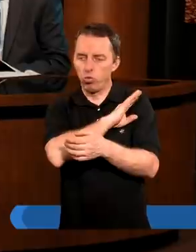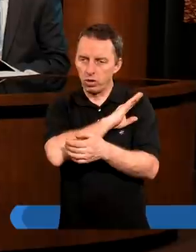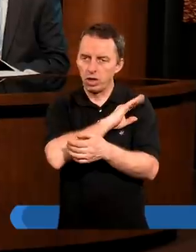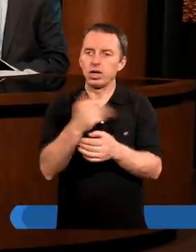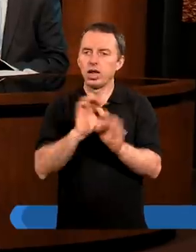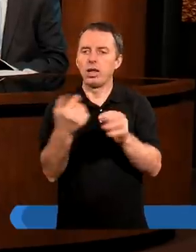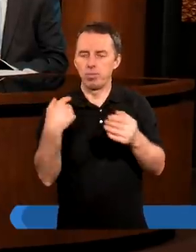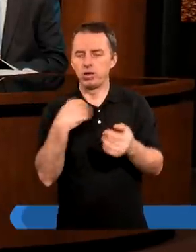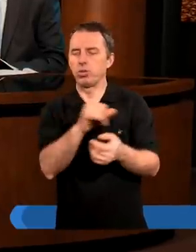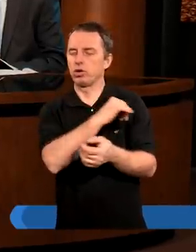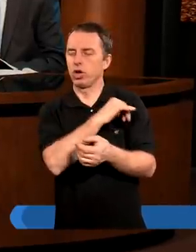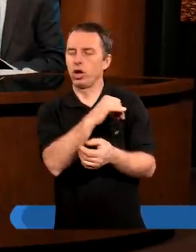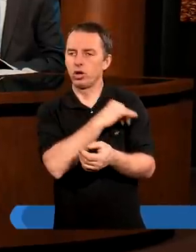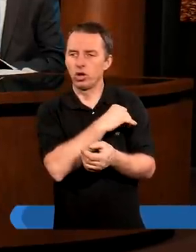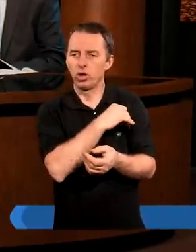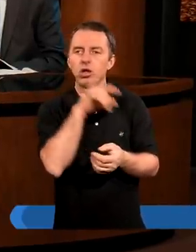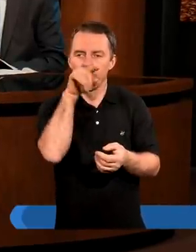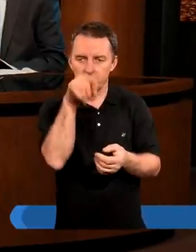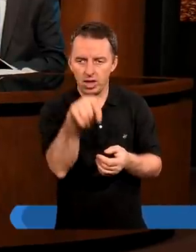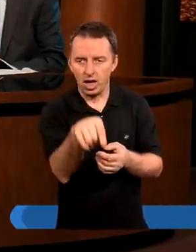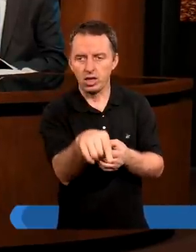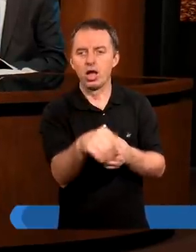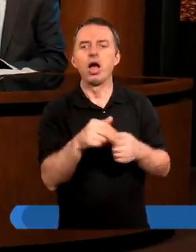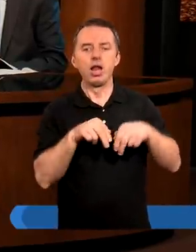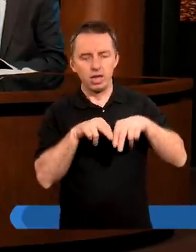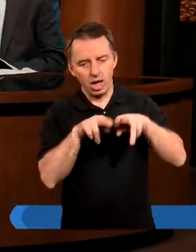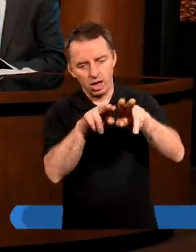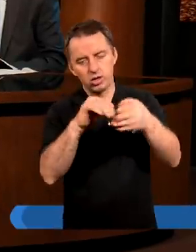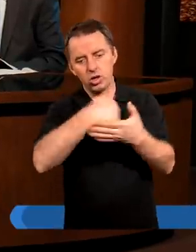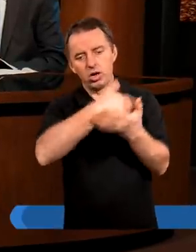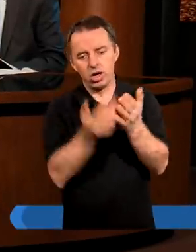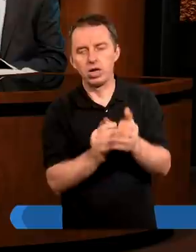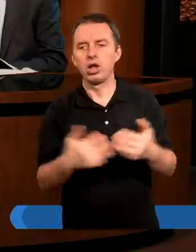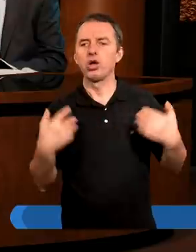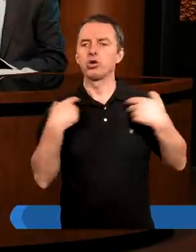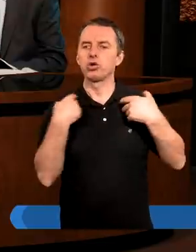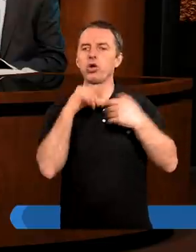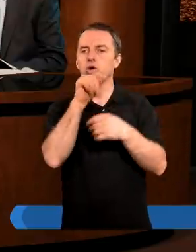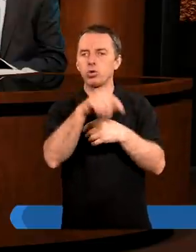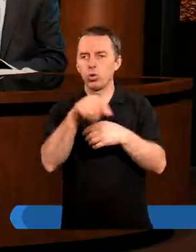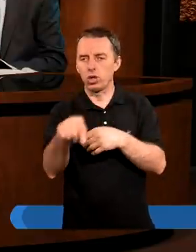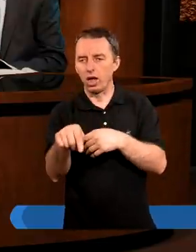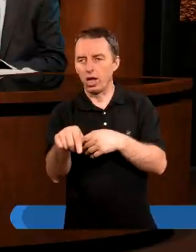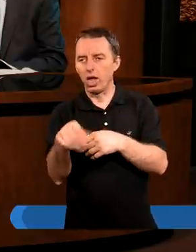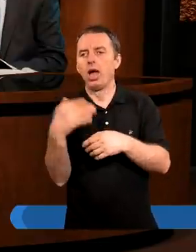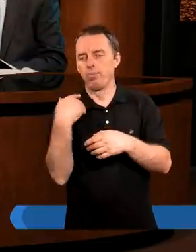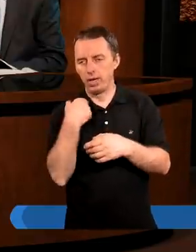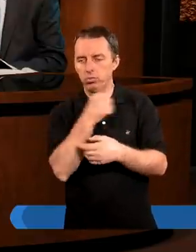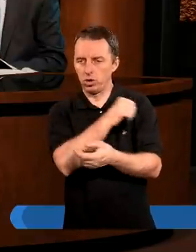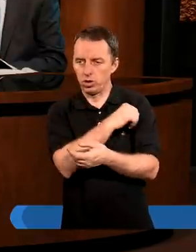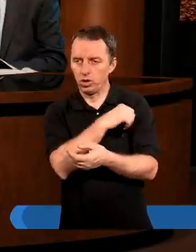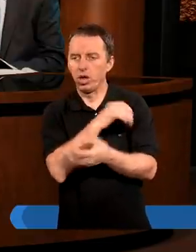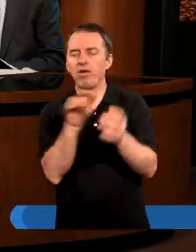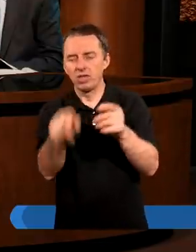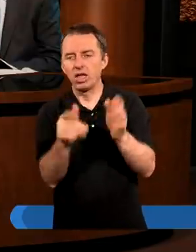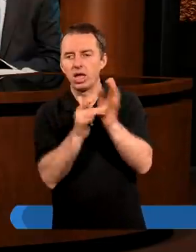Byliśmy grzesznikami. Paweł też wtedy należał do krainy żyjących tutaj. Byliśmy grzesznikami.